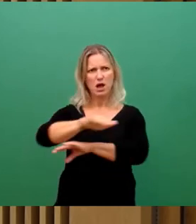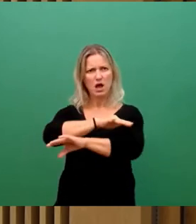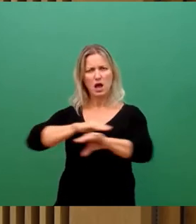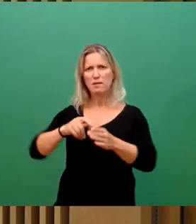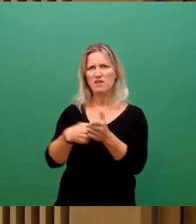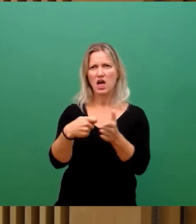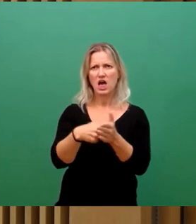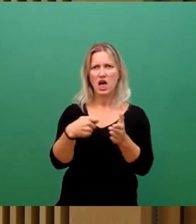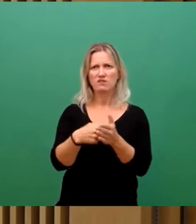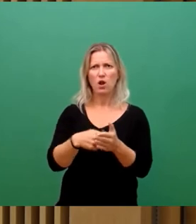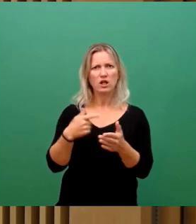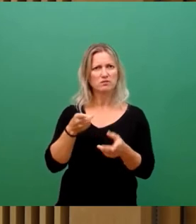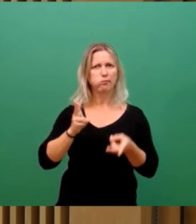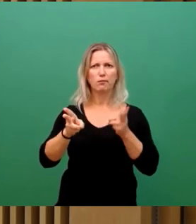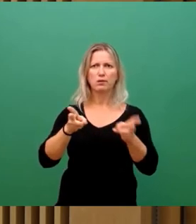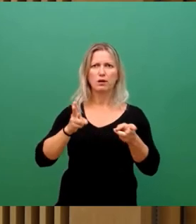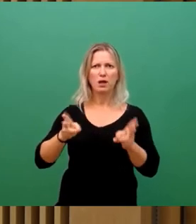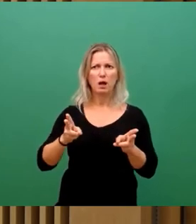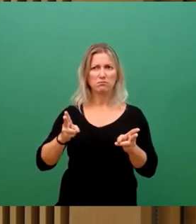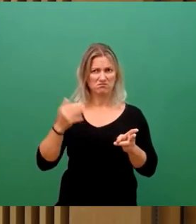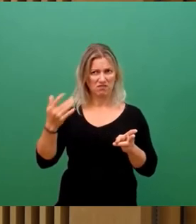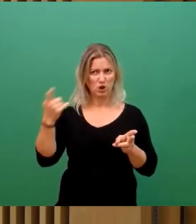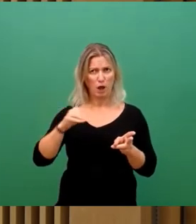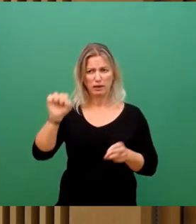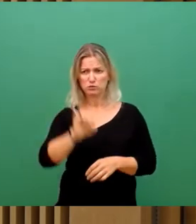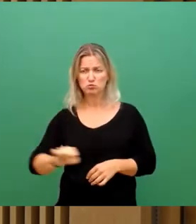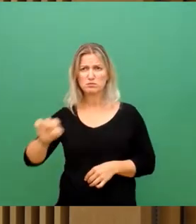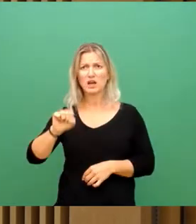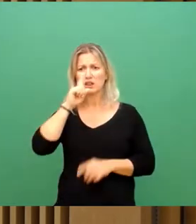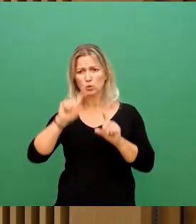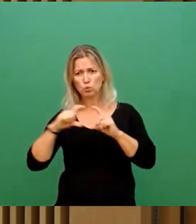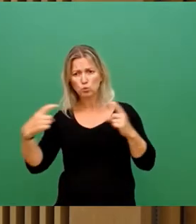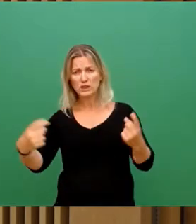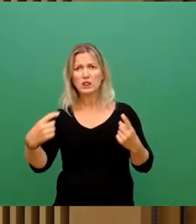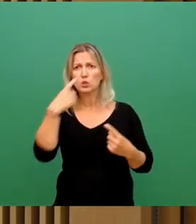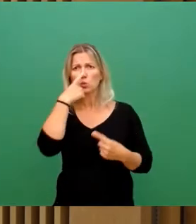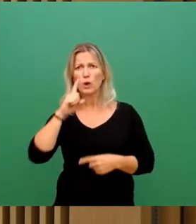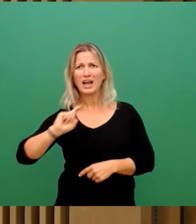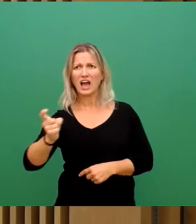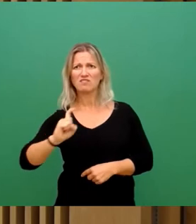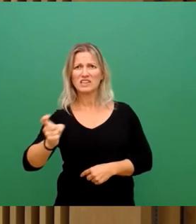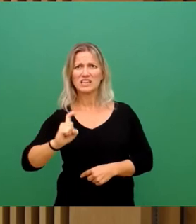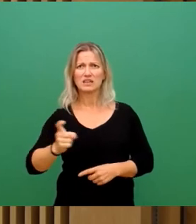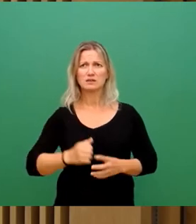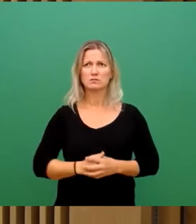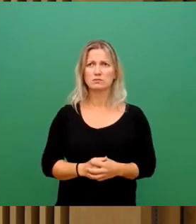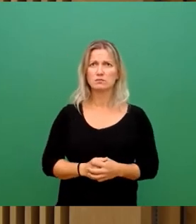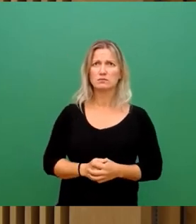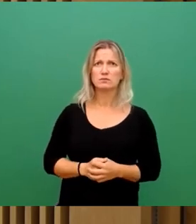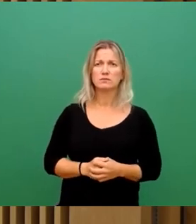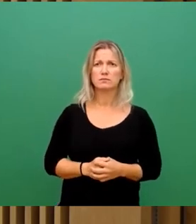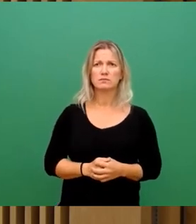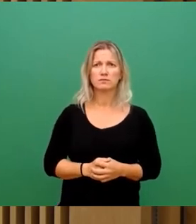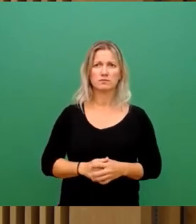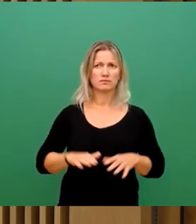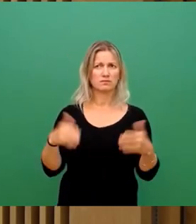Das ist eine Frage der Zeit, wann auch die beschmiert werden. Da hast du ja nur noch Graffiti da unten dran. Oder Schmierereien, Graffiti kann man gar nicht sagen. Und doch das ist sicherlich